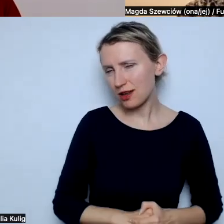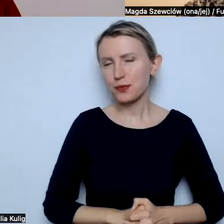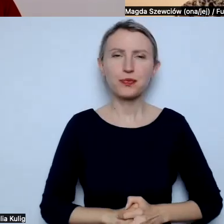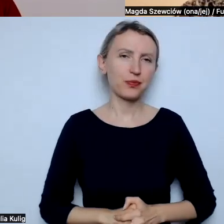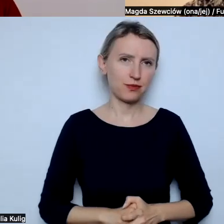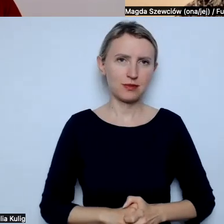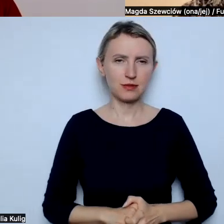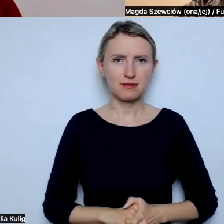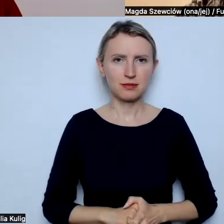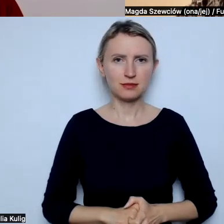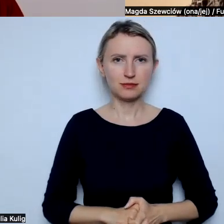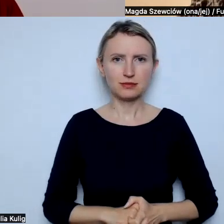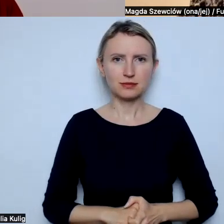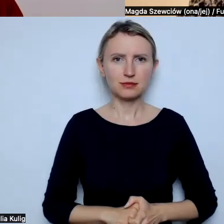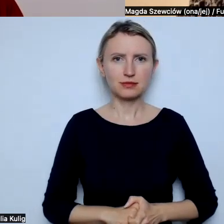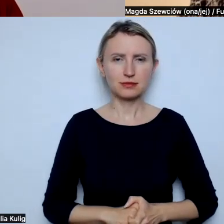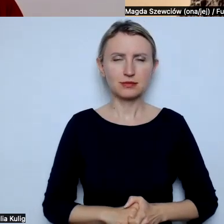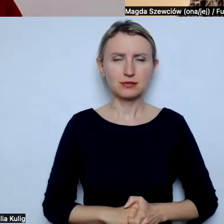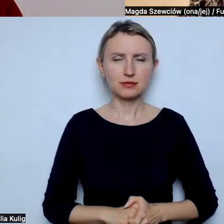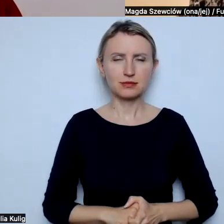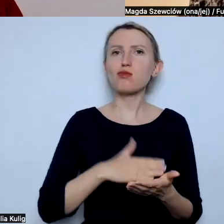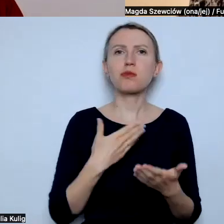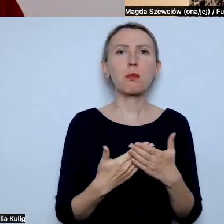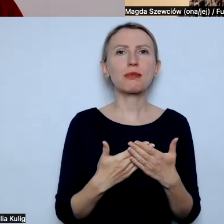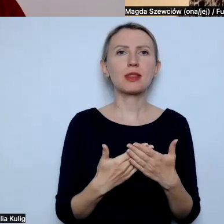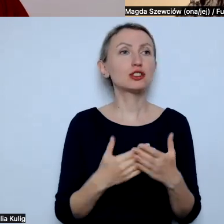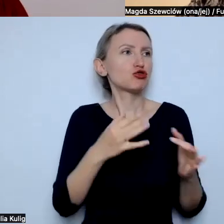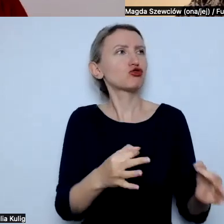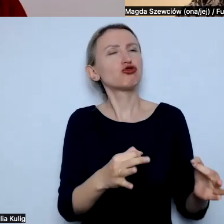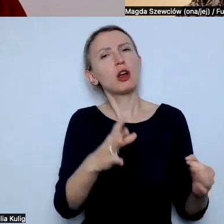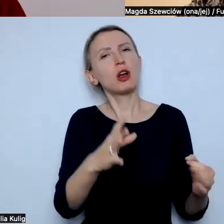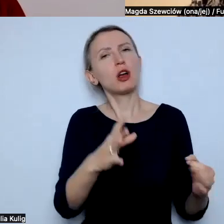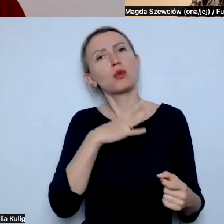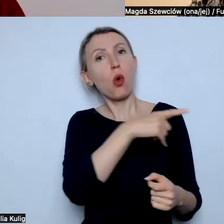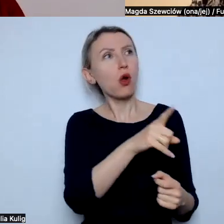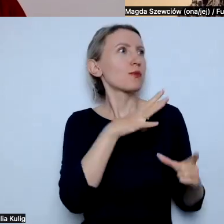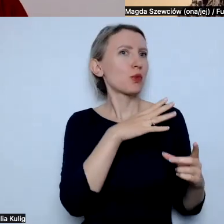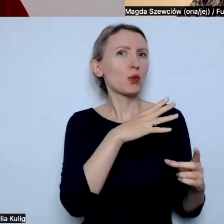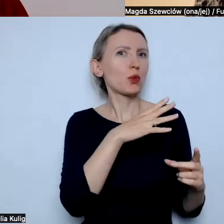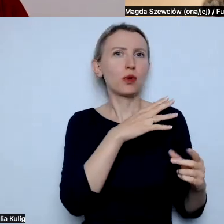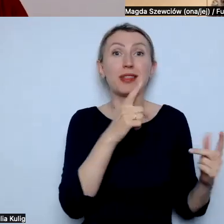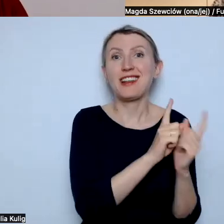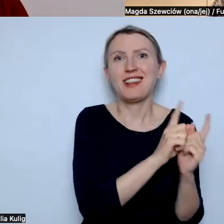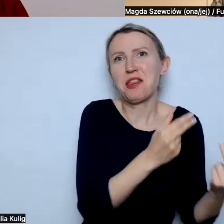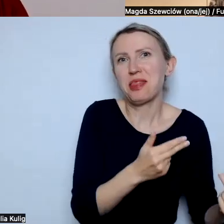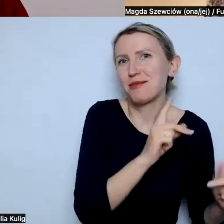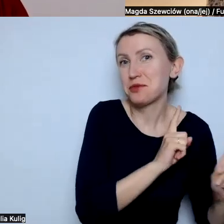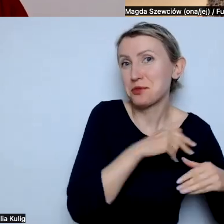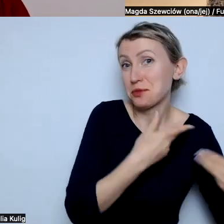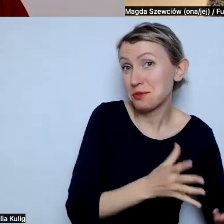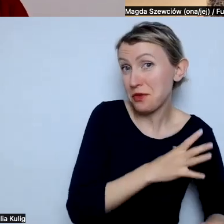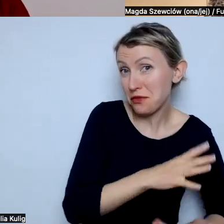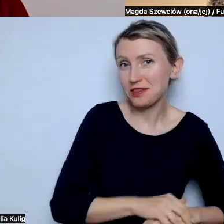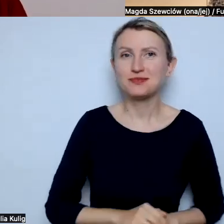rzeczywistości, ale że na przykład właśnie, nie wiem, ktoś miał o czym porozmawiać na rance. Więc